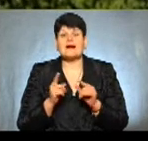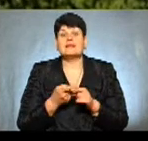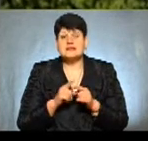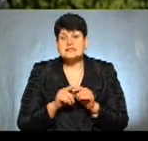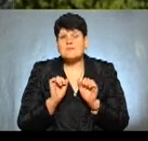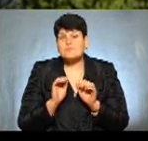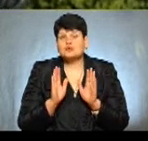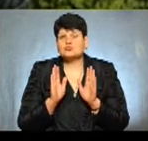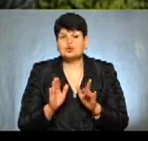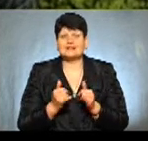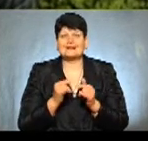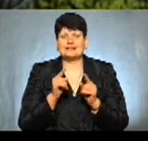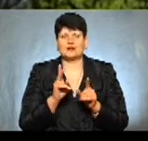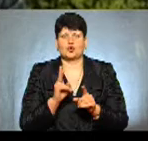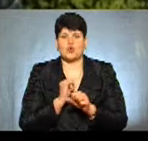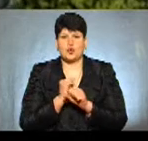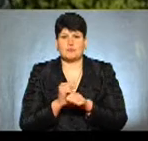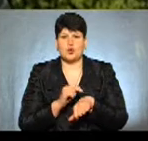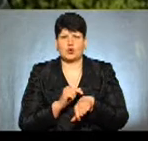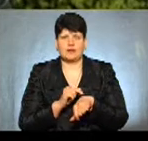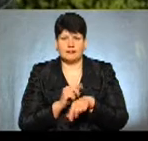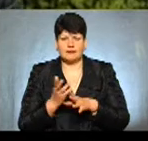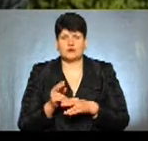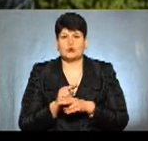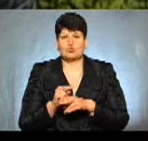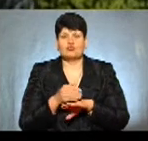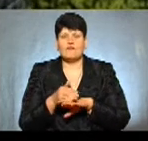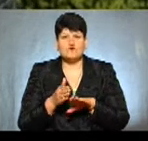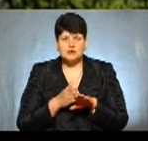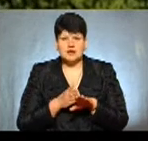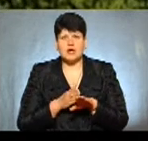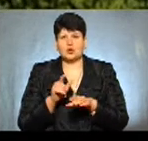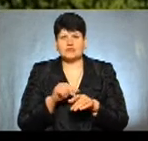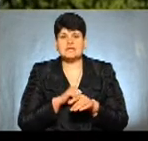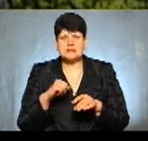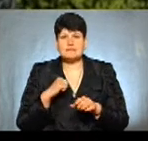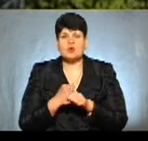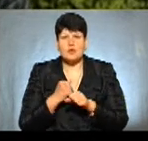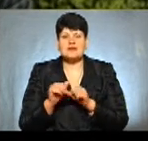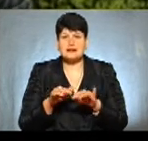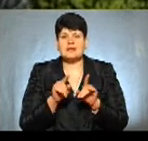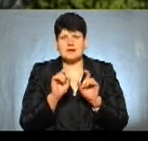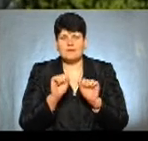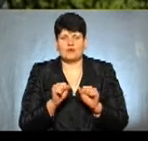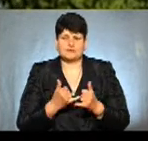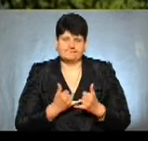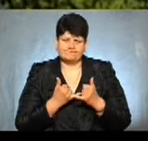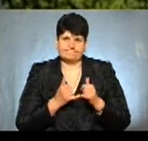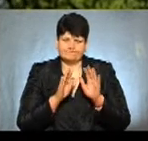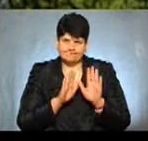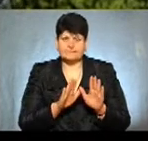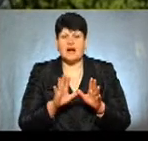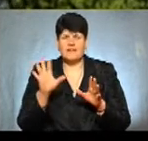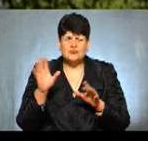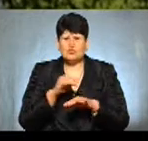бути для тих, хто робить годинники і ремонтує, для тих, хто ремонтує взуття. Тобто, люди, які самостійно здійснюють якусь діяльність, десь їм можна піти на легенькі поступки. Але оцю